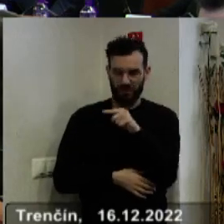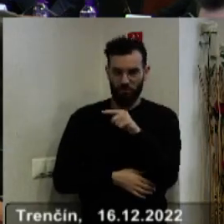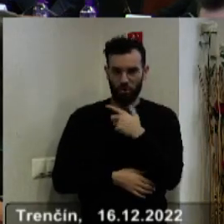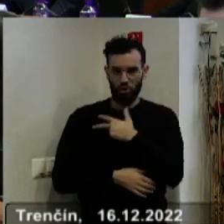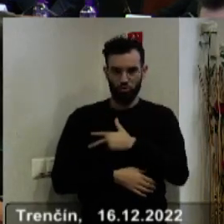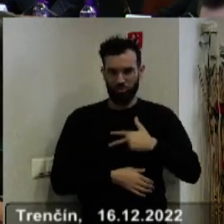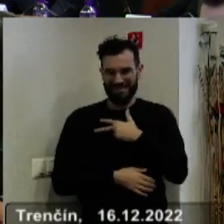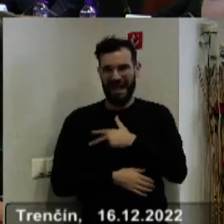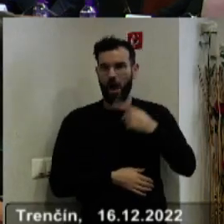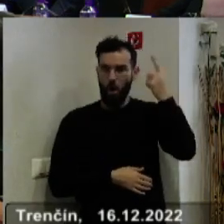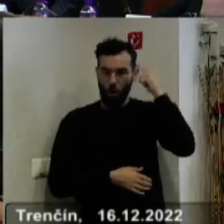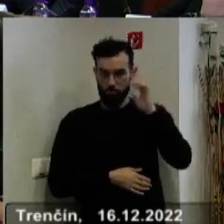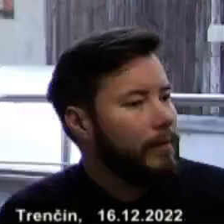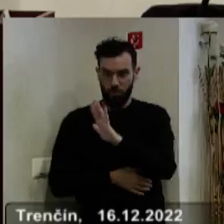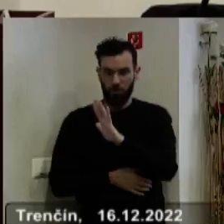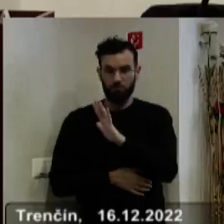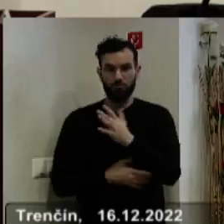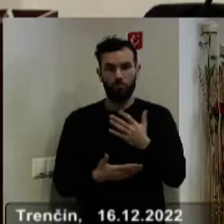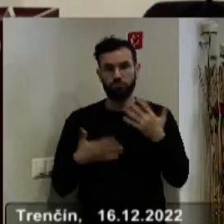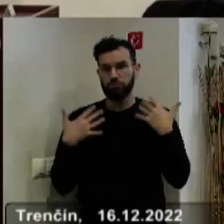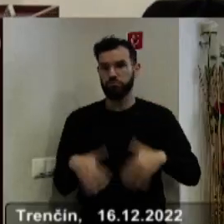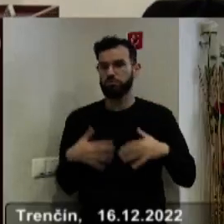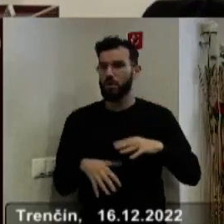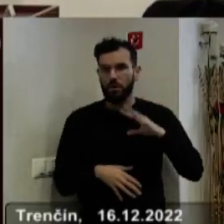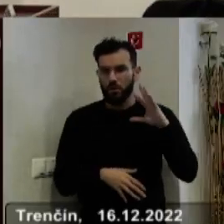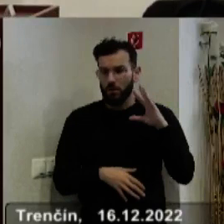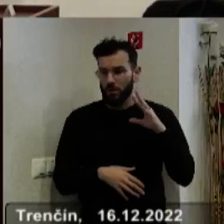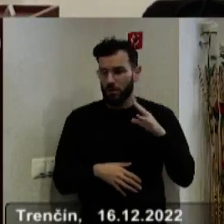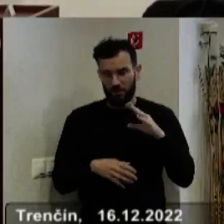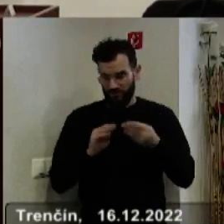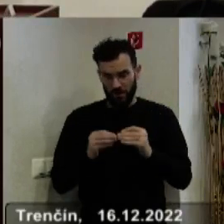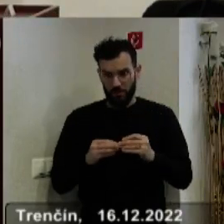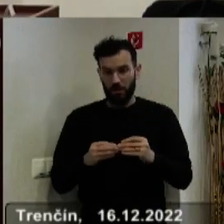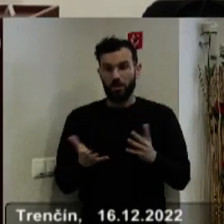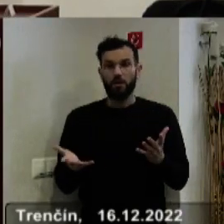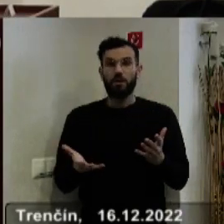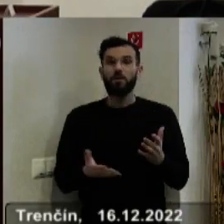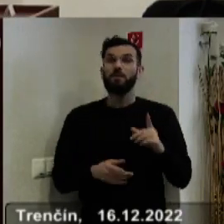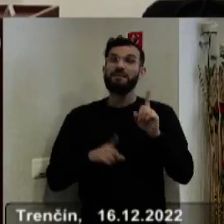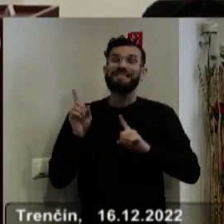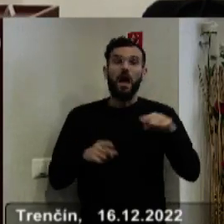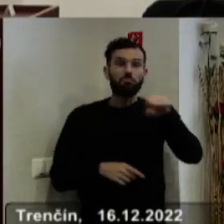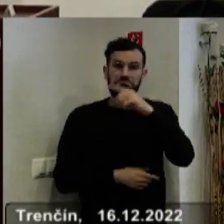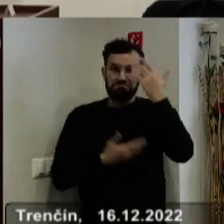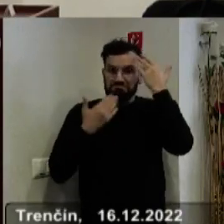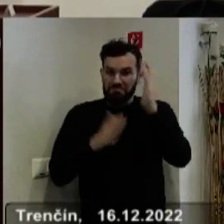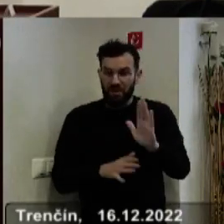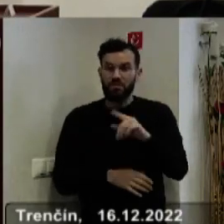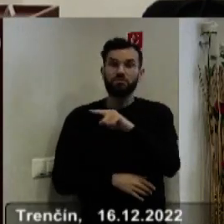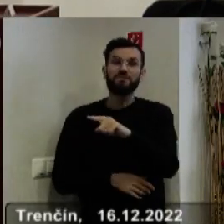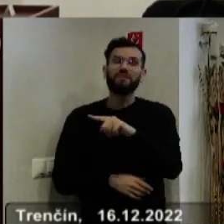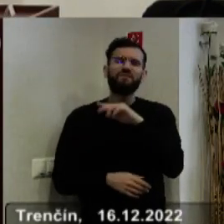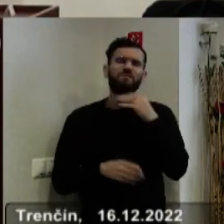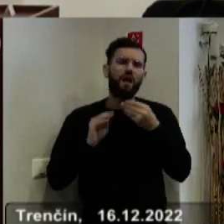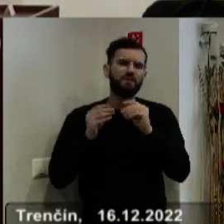tomto sociálnom odbore, to sú úžasné veci. V mnohých veciach sme lídri, to možno ani neviete, v mnohých